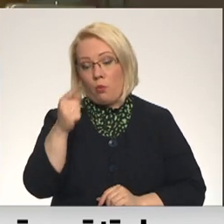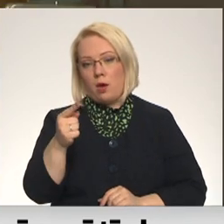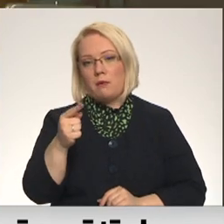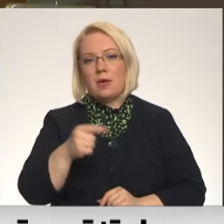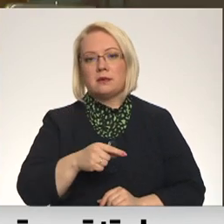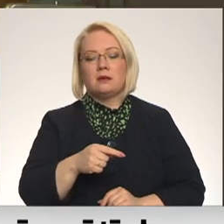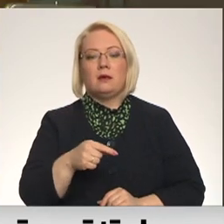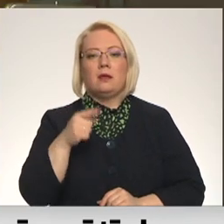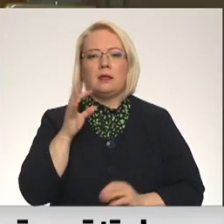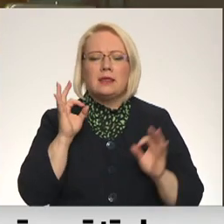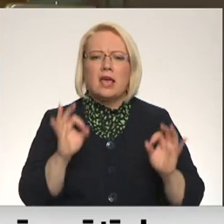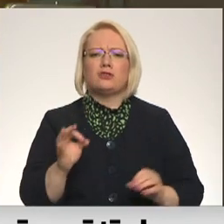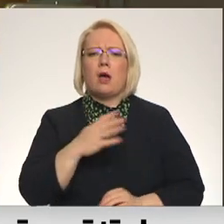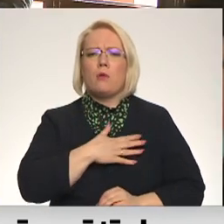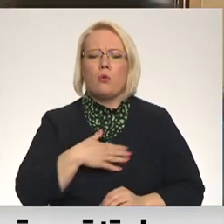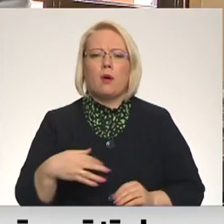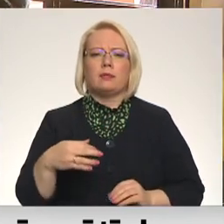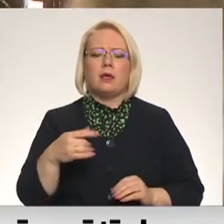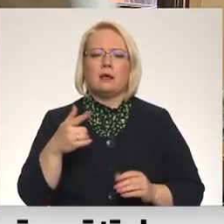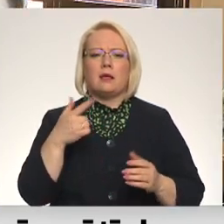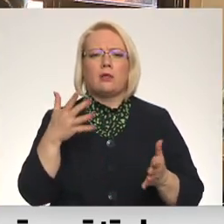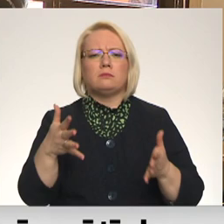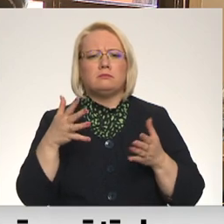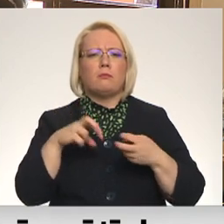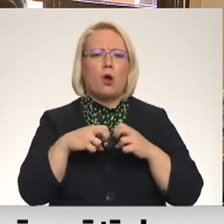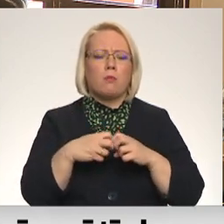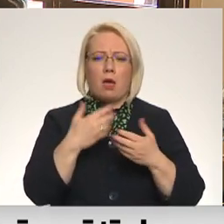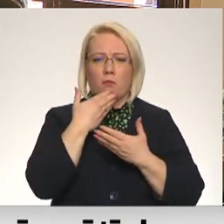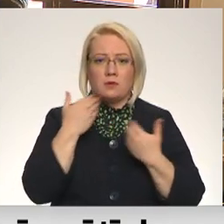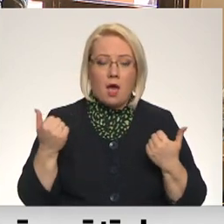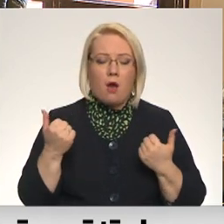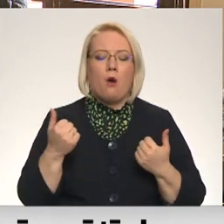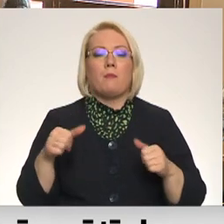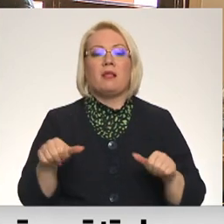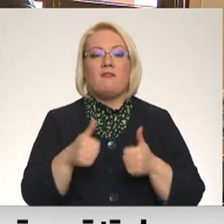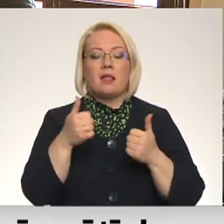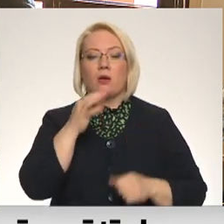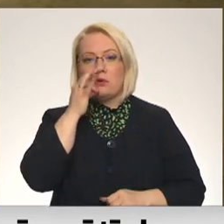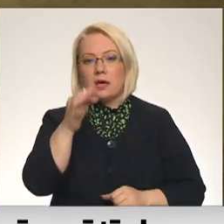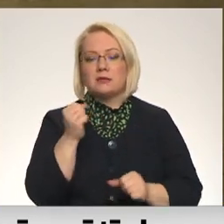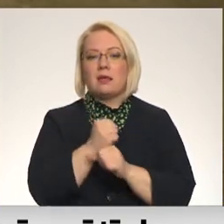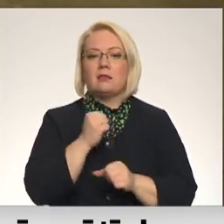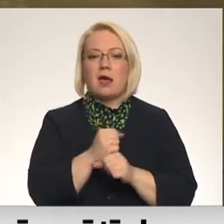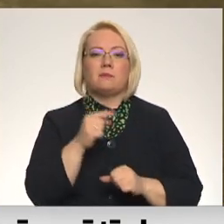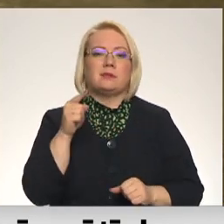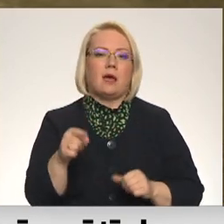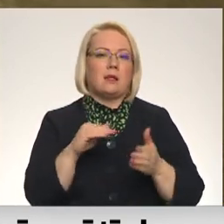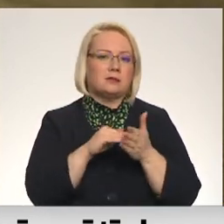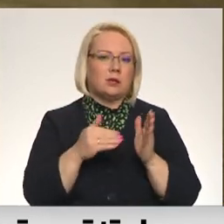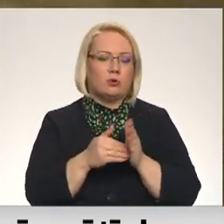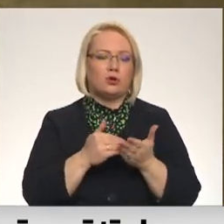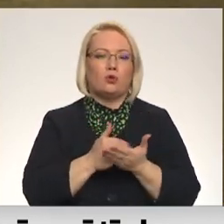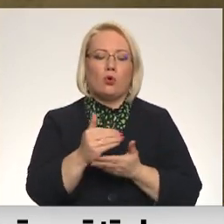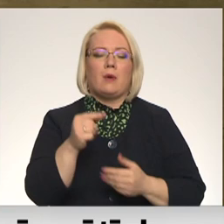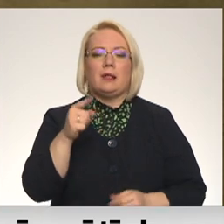Tiešām tāda ļoti izteikta problēma pagaidām nav. Vienlaikus jārēķinās, ka darbs šādā režīmā vēl turpināsies